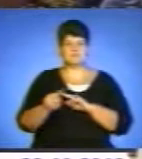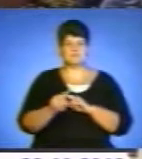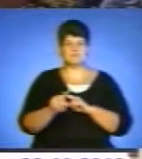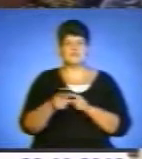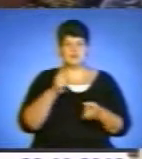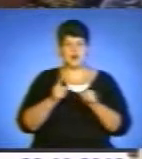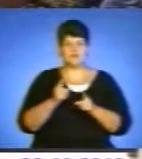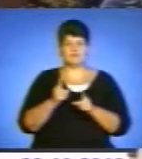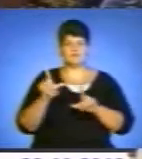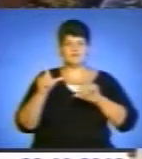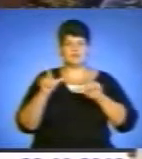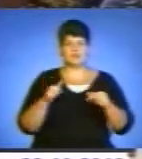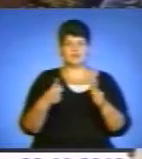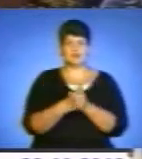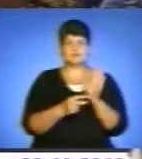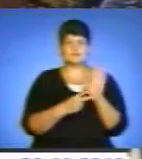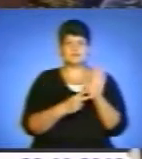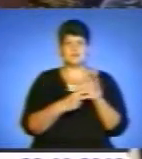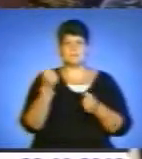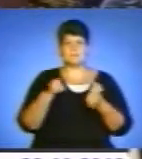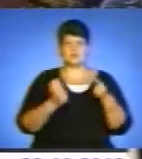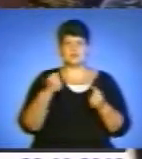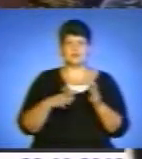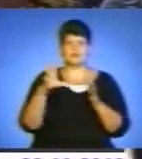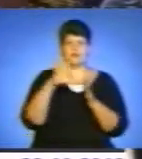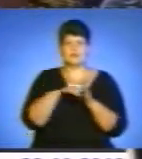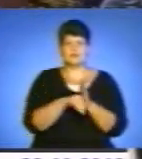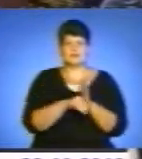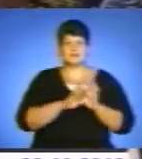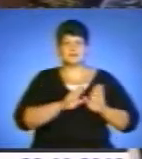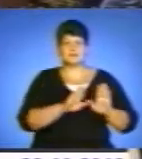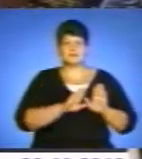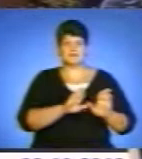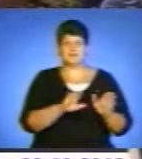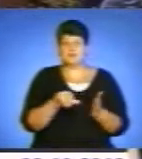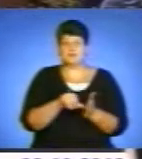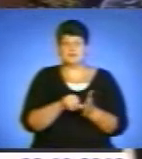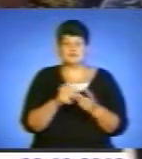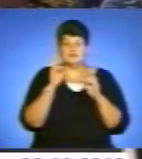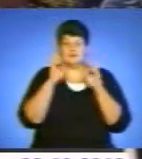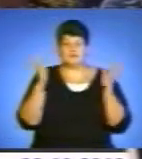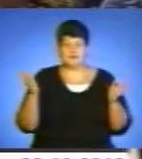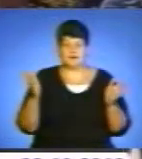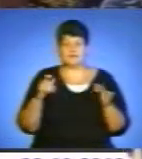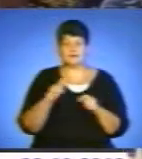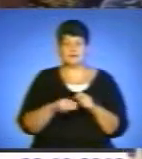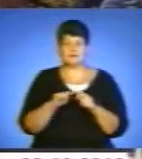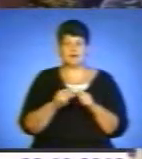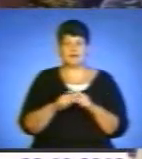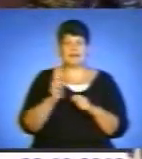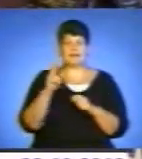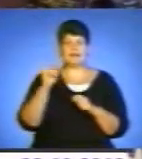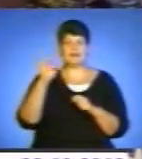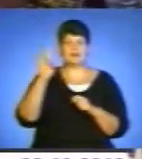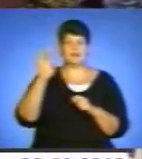реальності всі, не знаю, до семи машин був, включаючи начальника, напевно, що їх всіх замісники був. Всі не представилися, і експерти, і кінолог